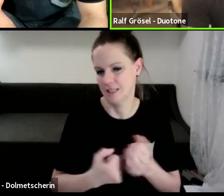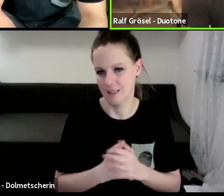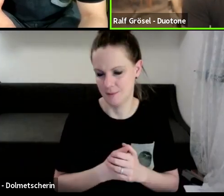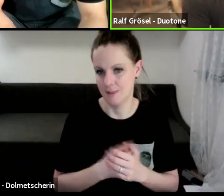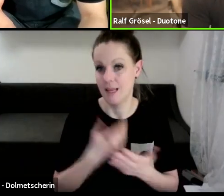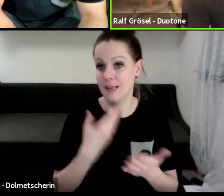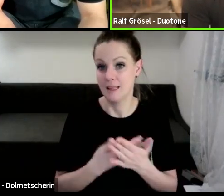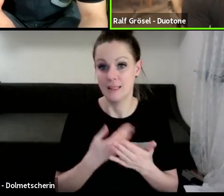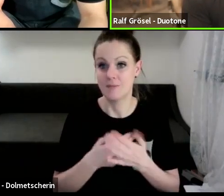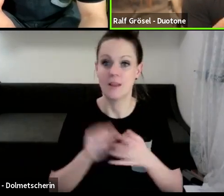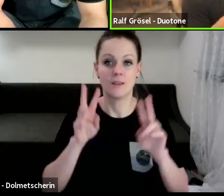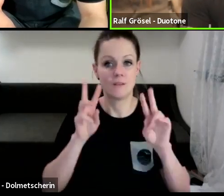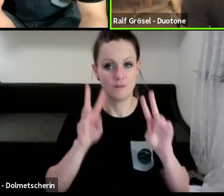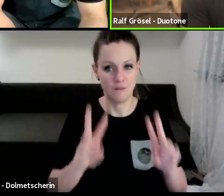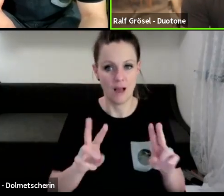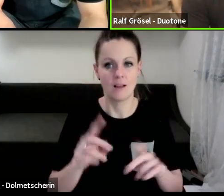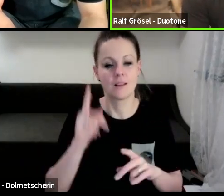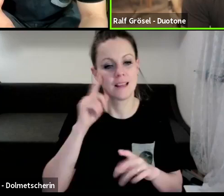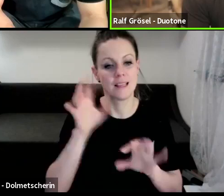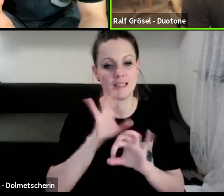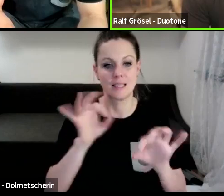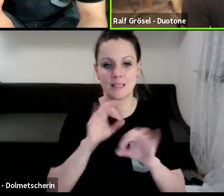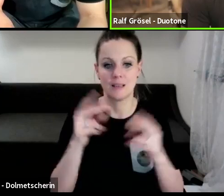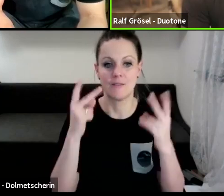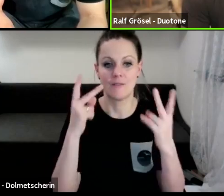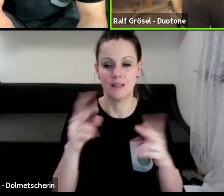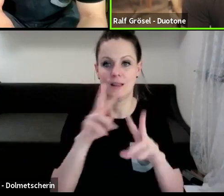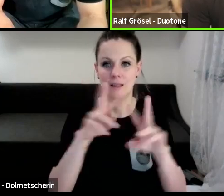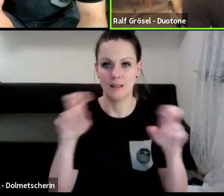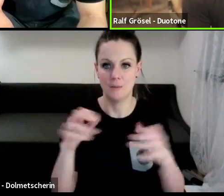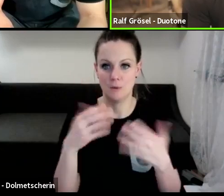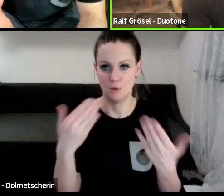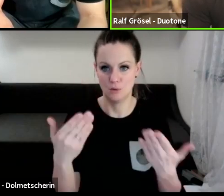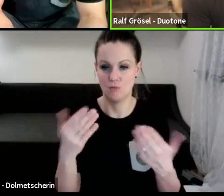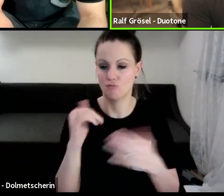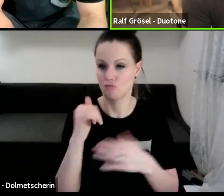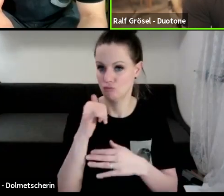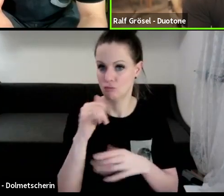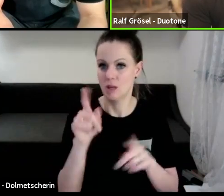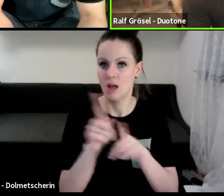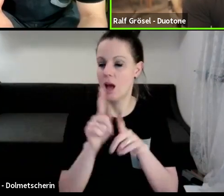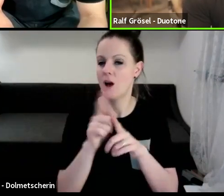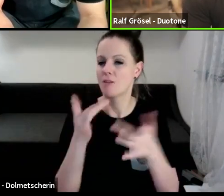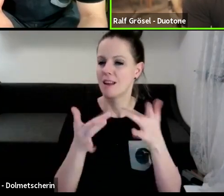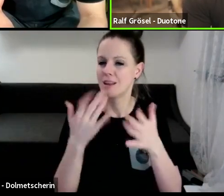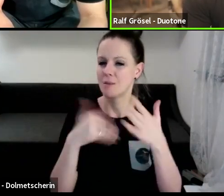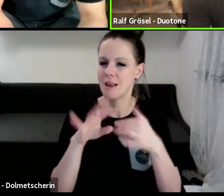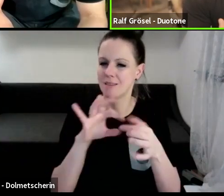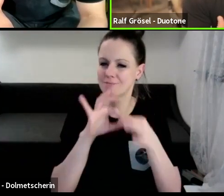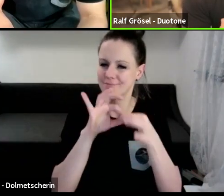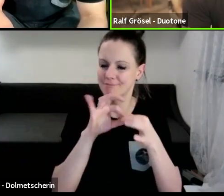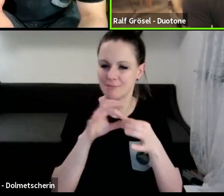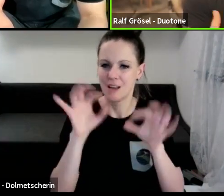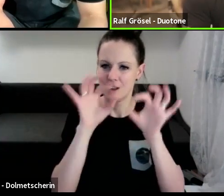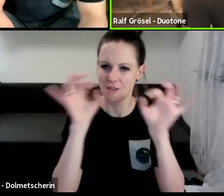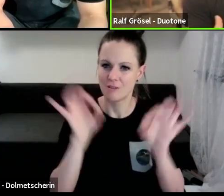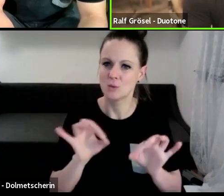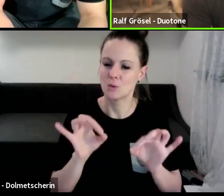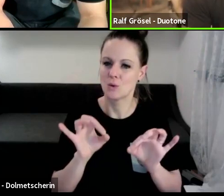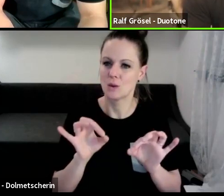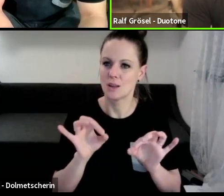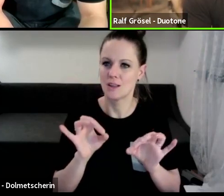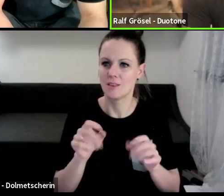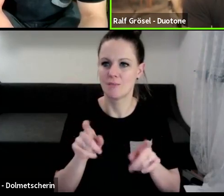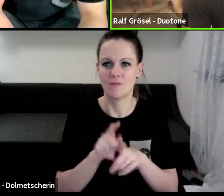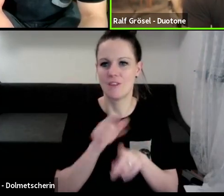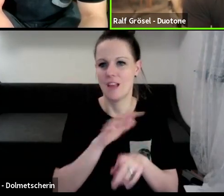ist wirklich, ich finde es ganz, ganz wichtig, das Thema. Also es ist auch vielleicht eher so ein bisschen, wie ich versuche, wie jeder das für